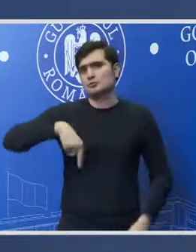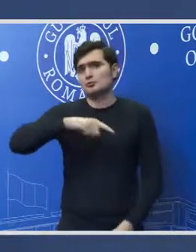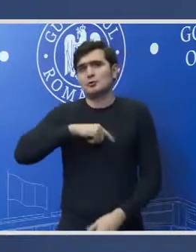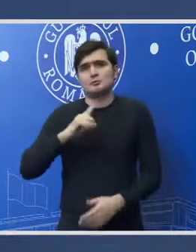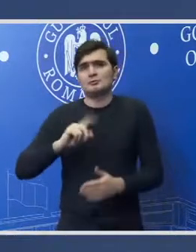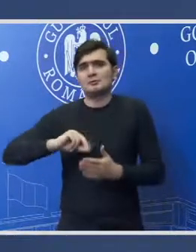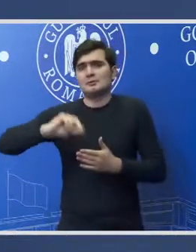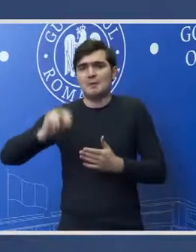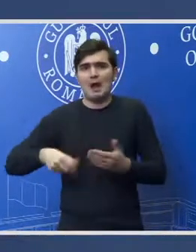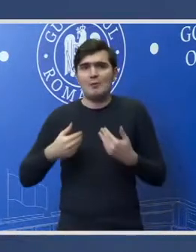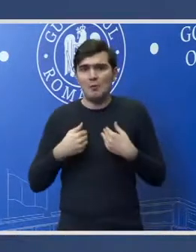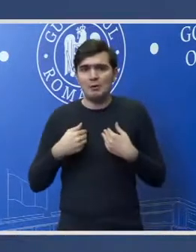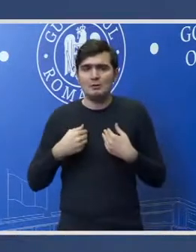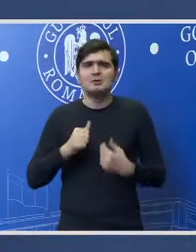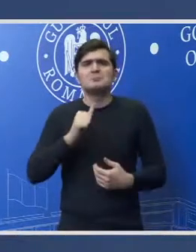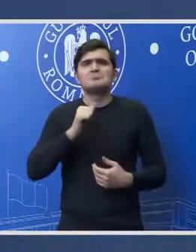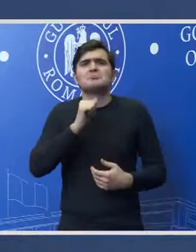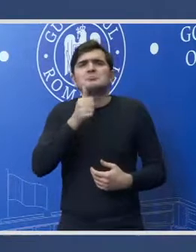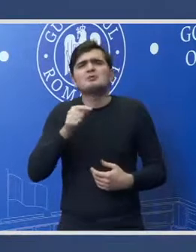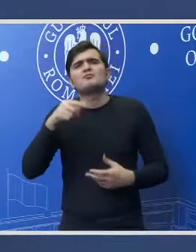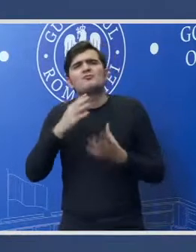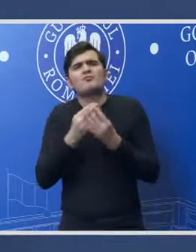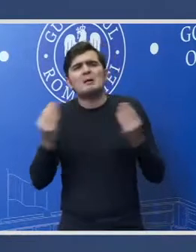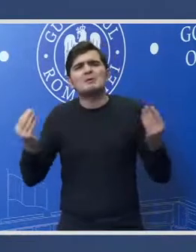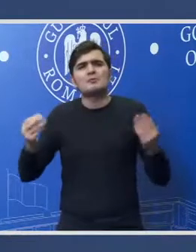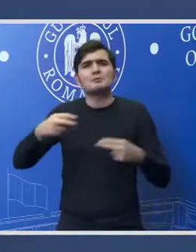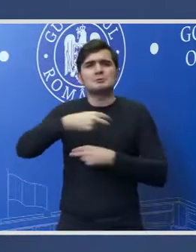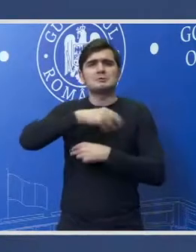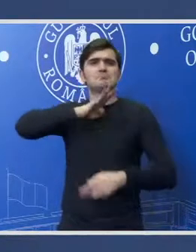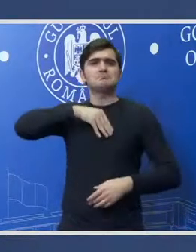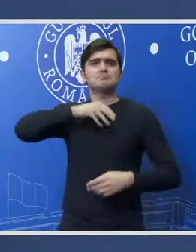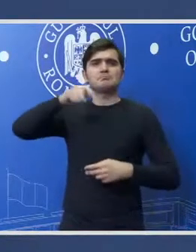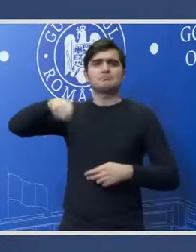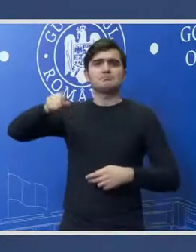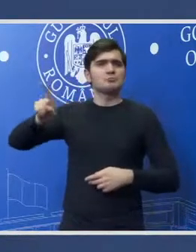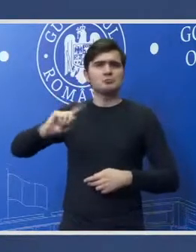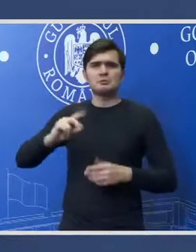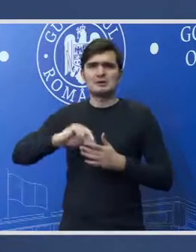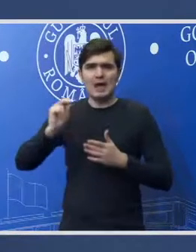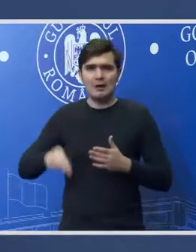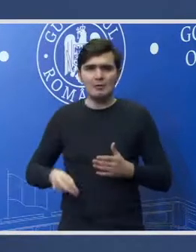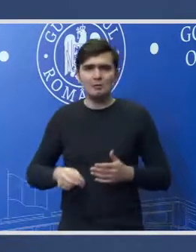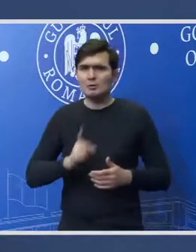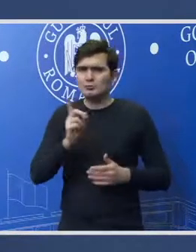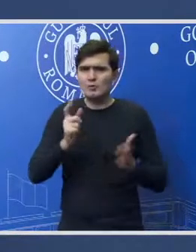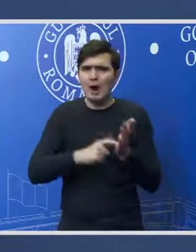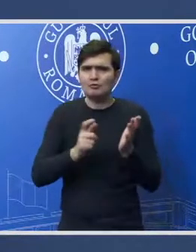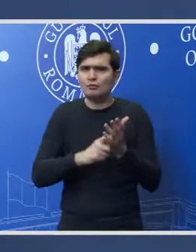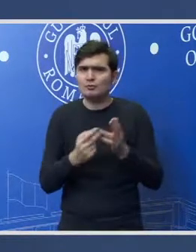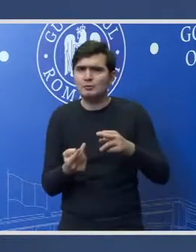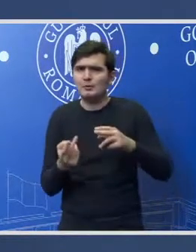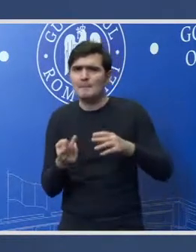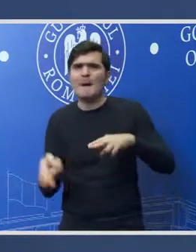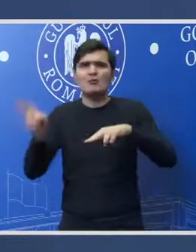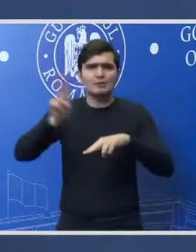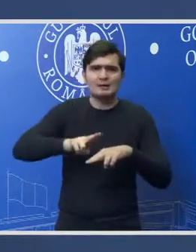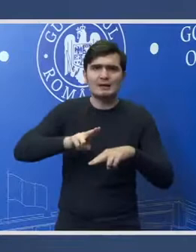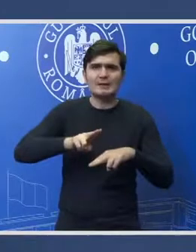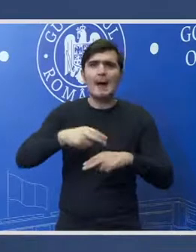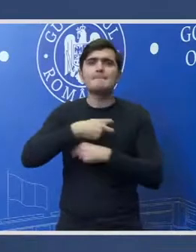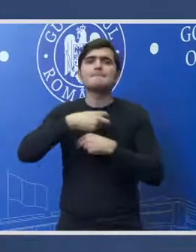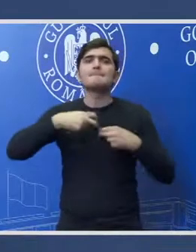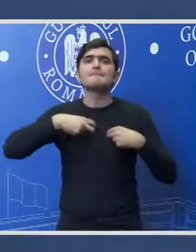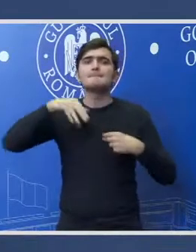nici noi dar nici foarte mulți magistrați nu au fost cerute de majoritatea magistraților aceste